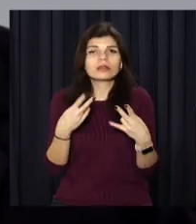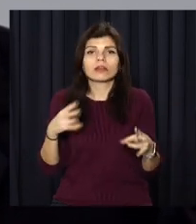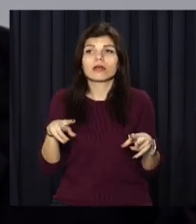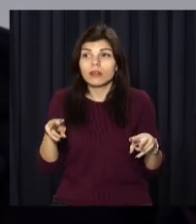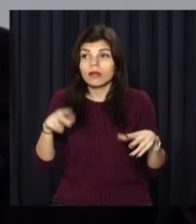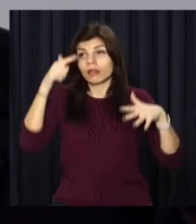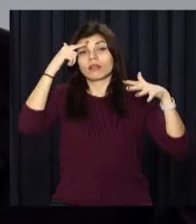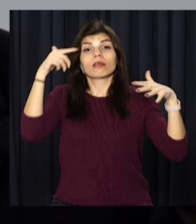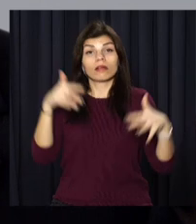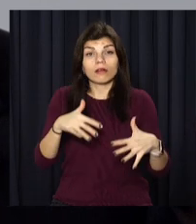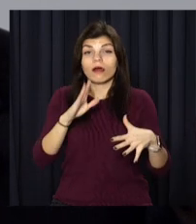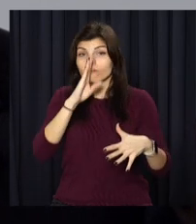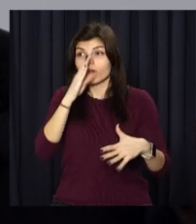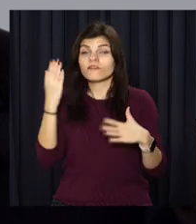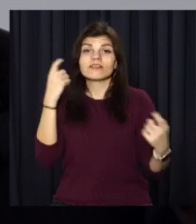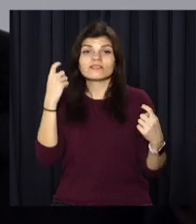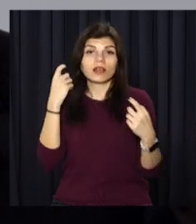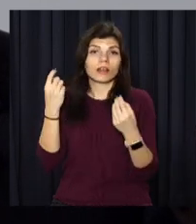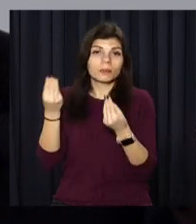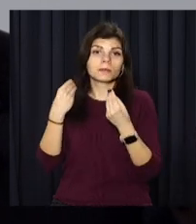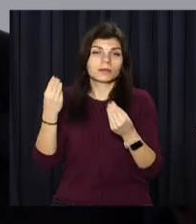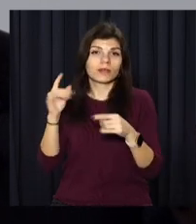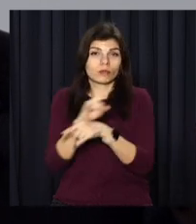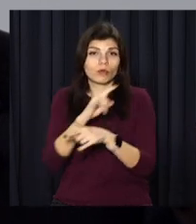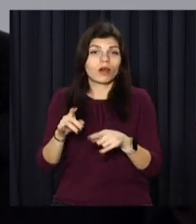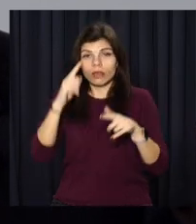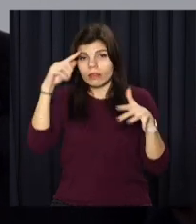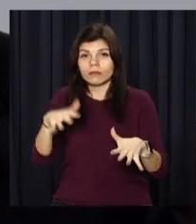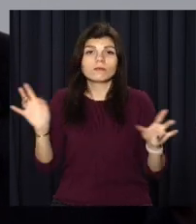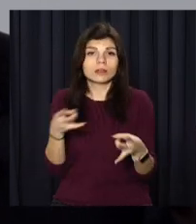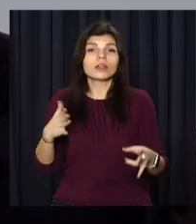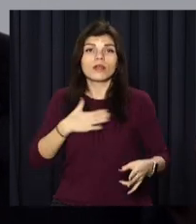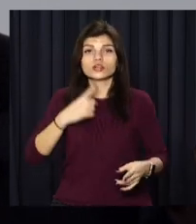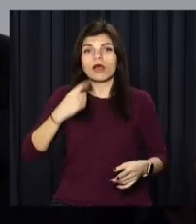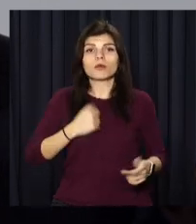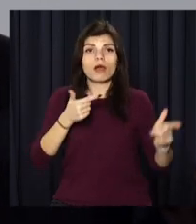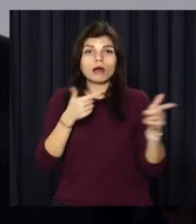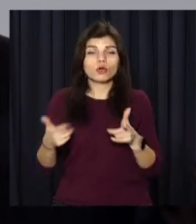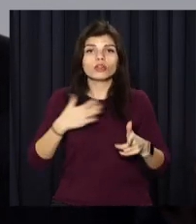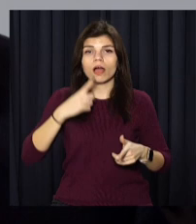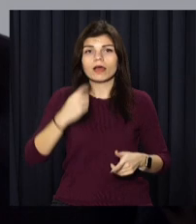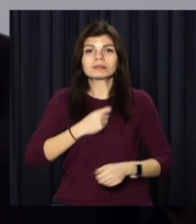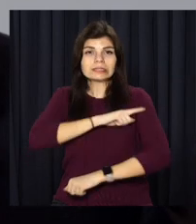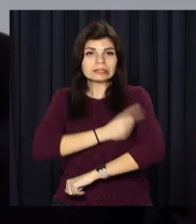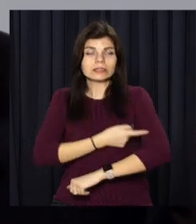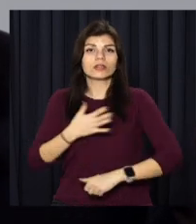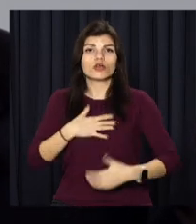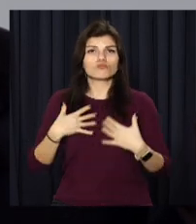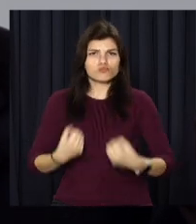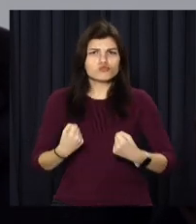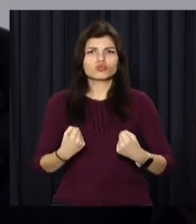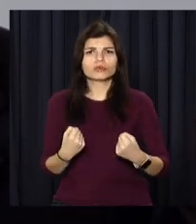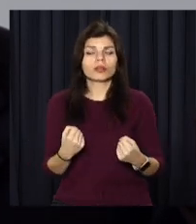на гібридні провокації ворога та на дезінформацію. Наша армія готова, наша армія сильна, наша армія мужня.